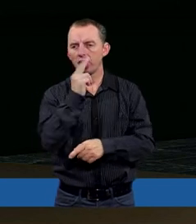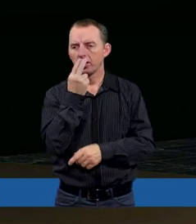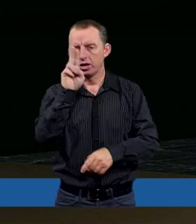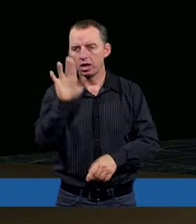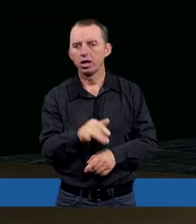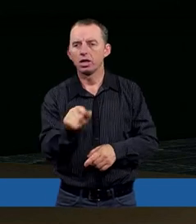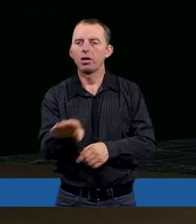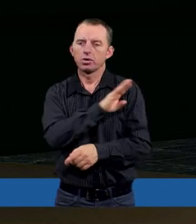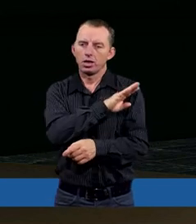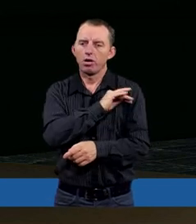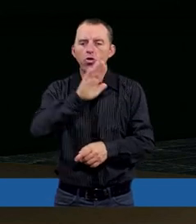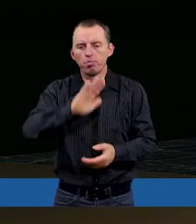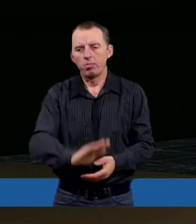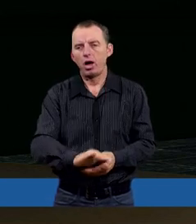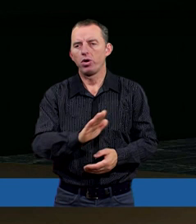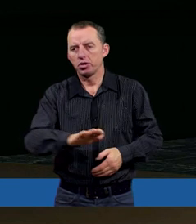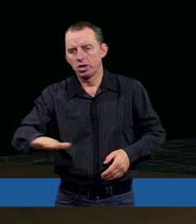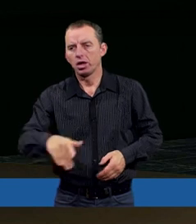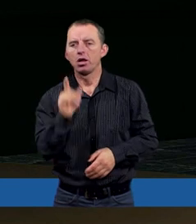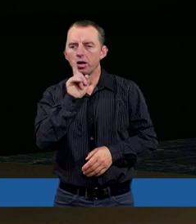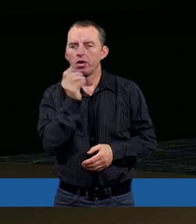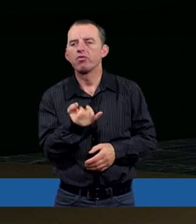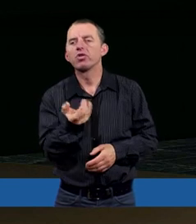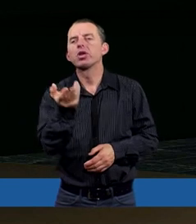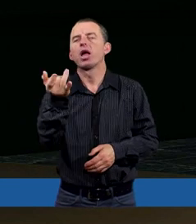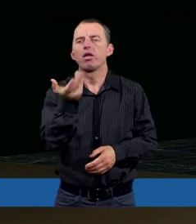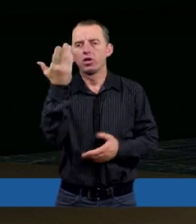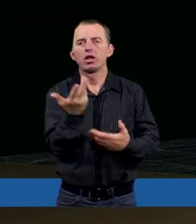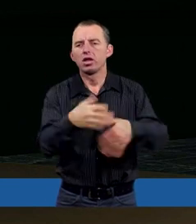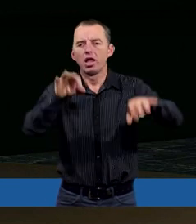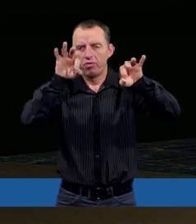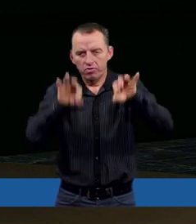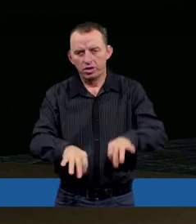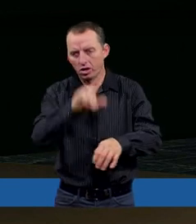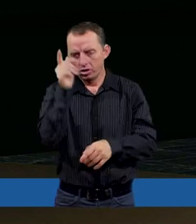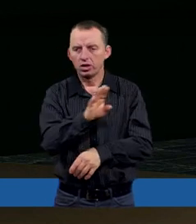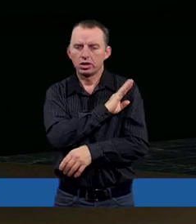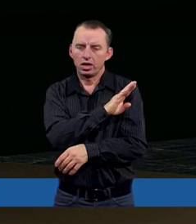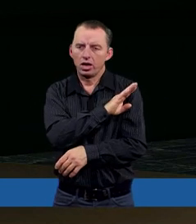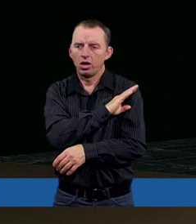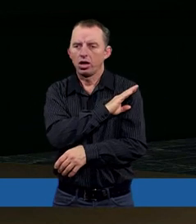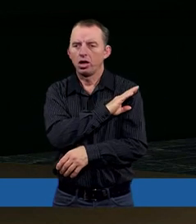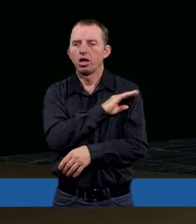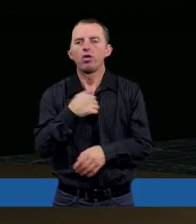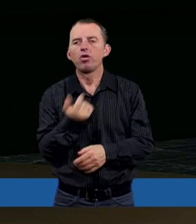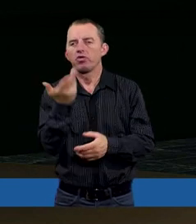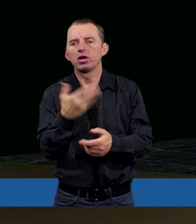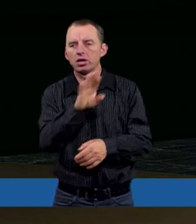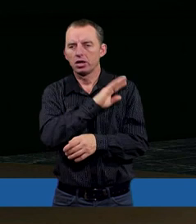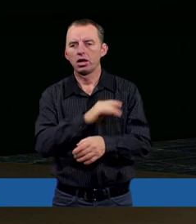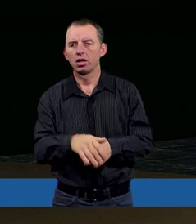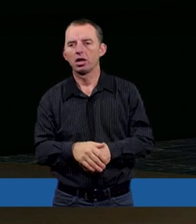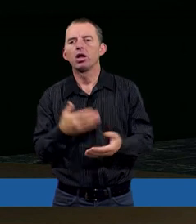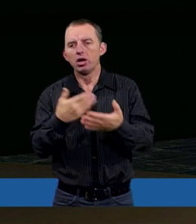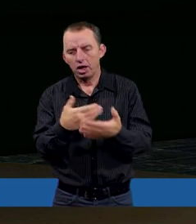Tam ginęły małe dzieci. Naprawdę wiele, wiele niewinnych ludzi zginęło. I ginie wiele niewinnych